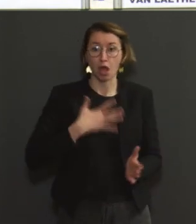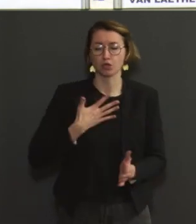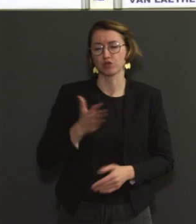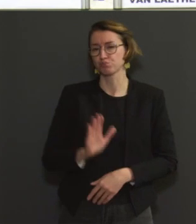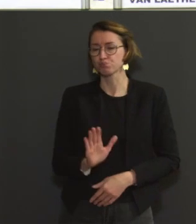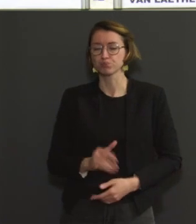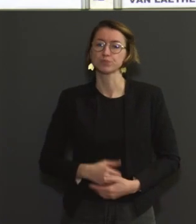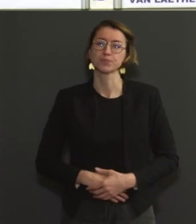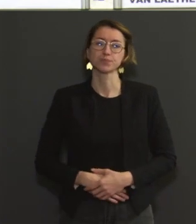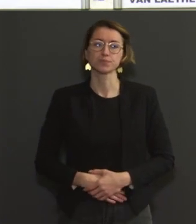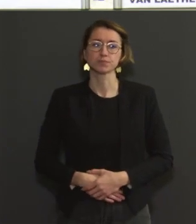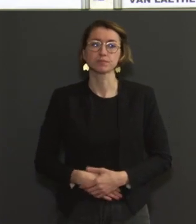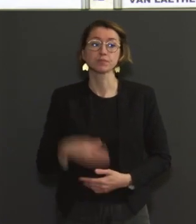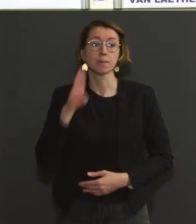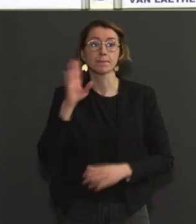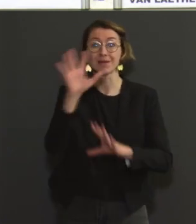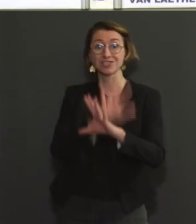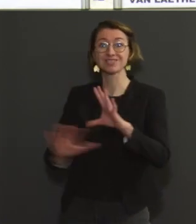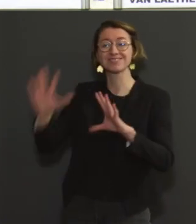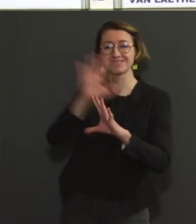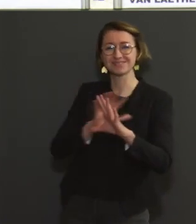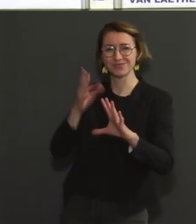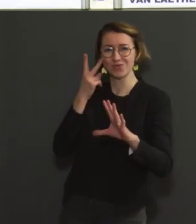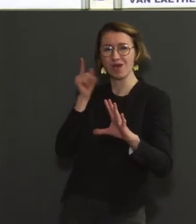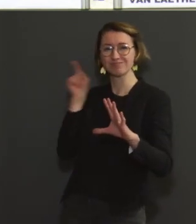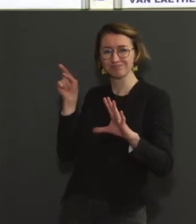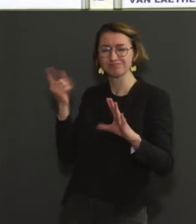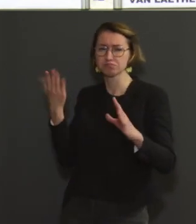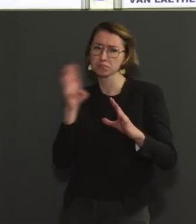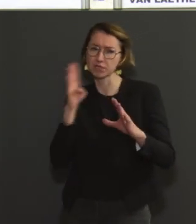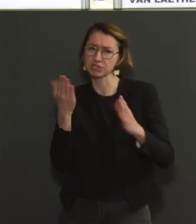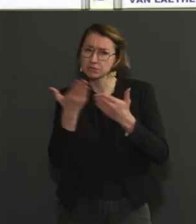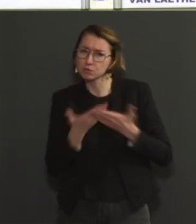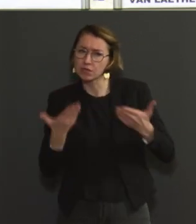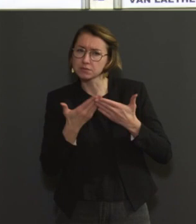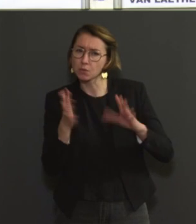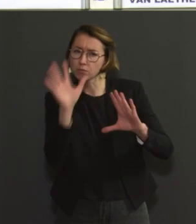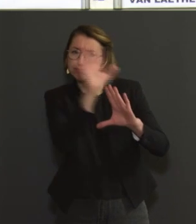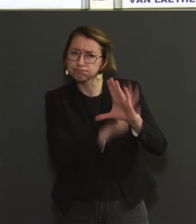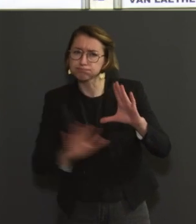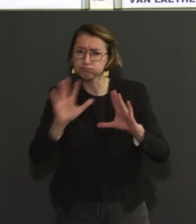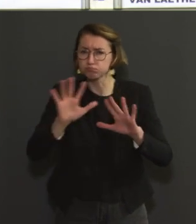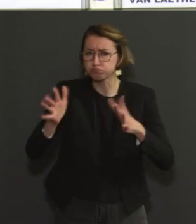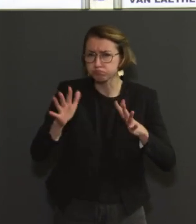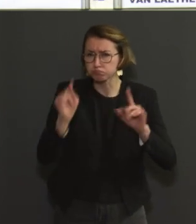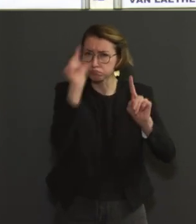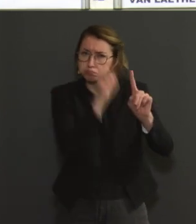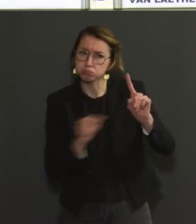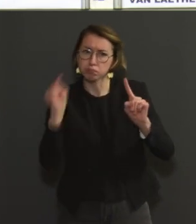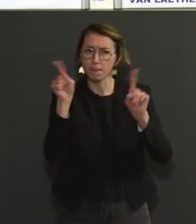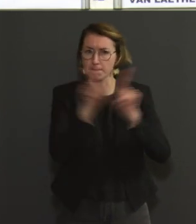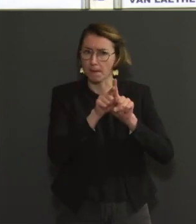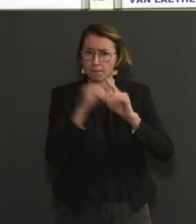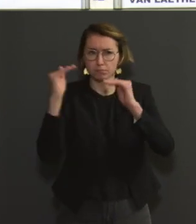du pays, et si on considère l'ensemble du territoire, on se rend compte qu'on a des baisses globales, bien sûr, du nombre de cas, qui varient selon les